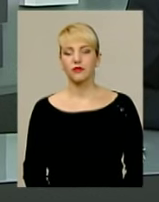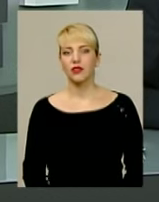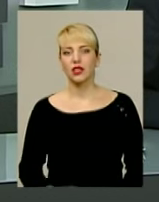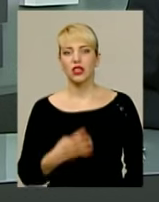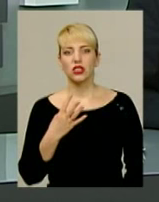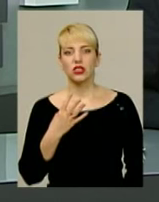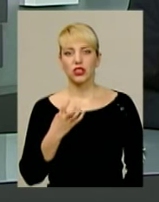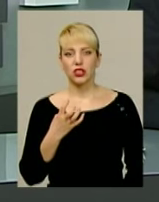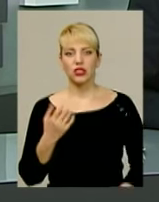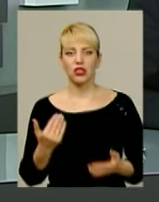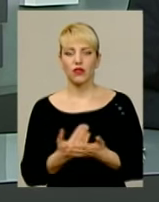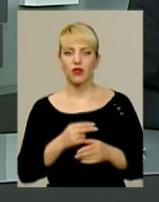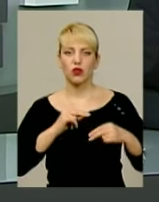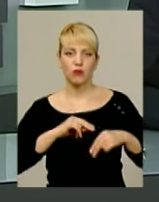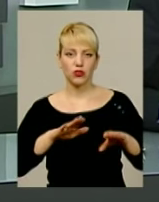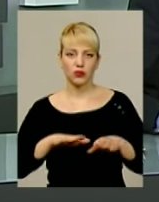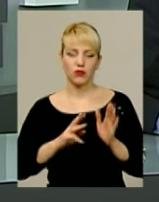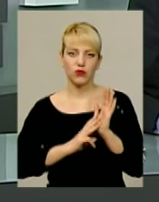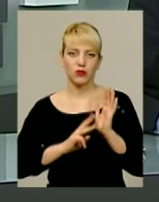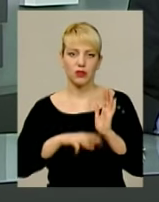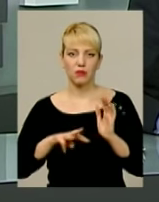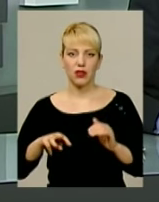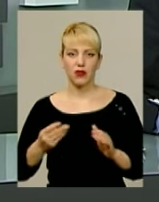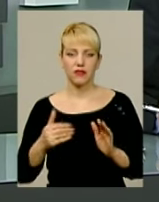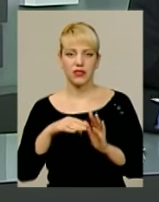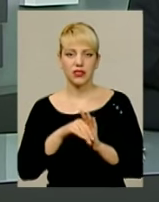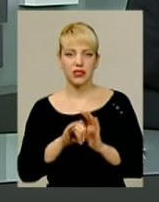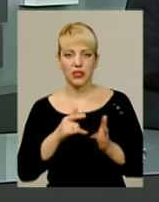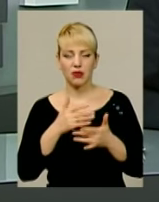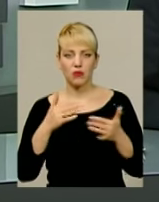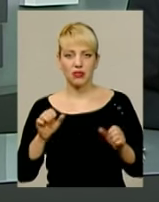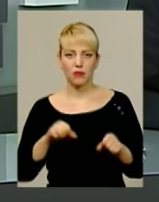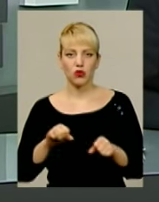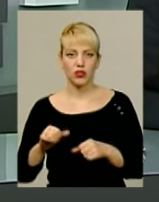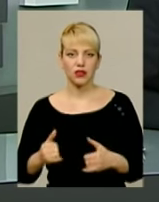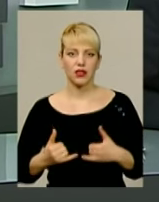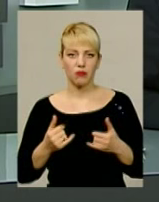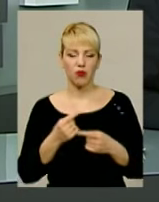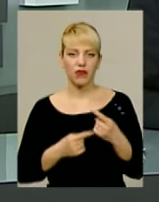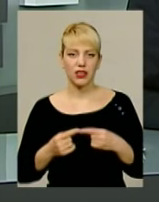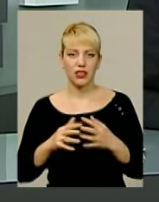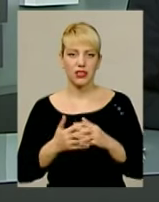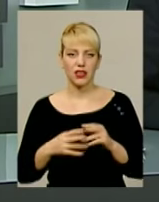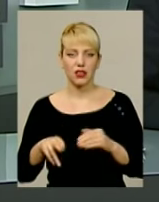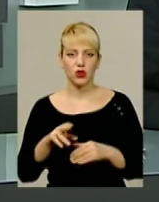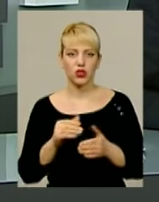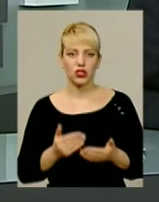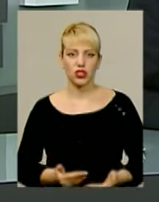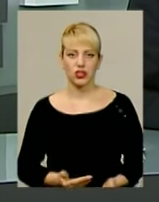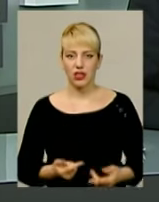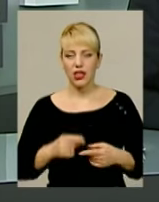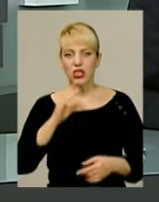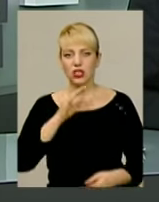400 нових робочих місць, 80 мільйонів інвестицій і безліч можливостей для повернення села до життя. На